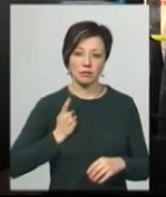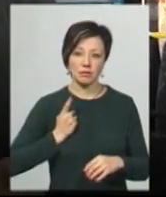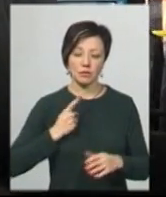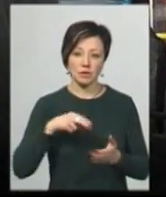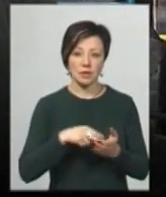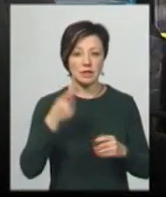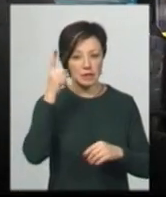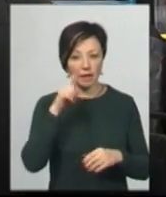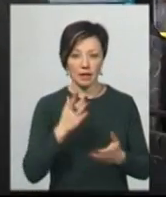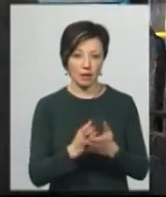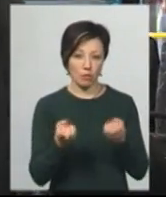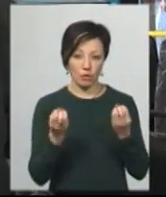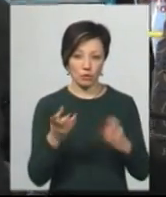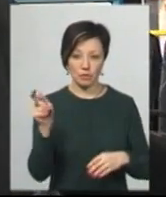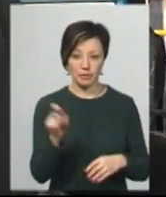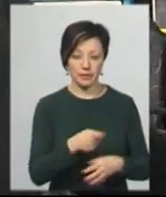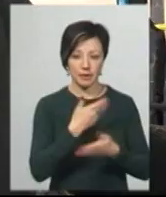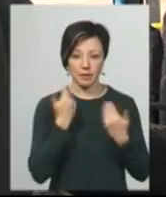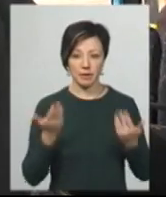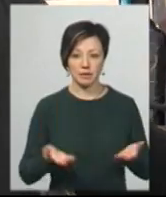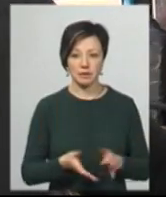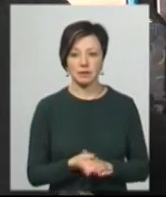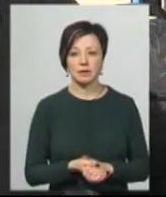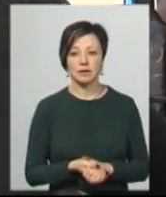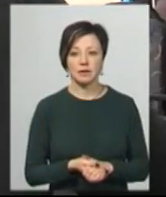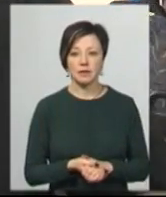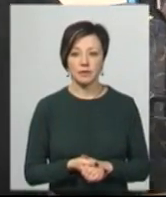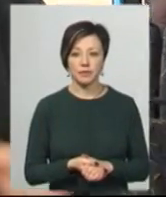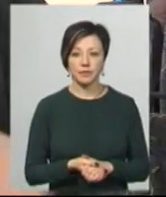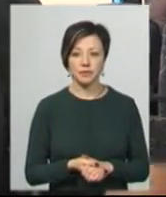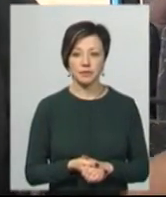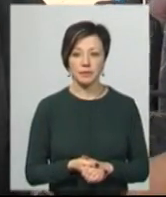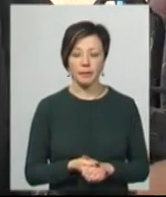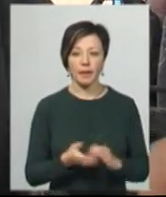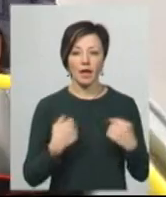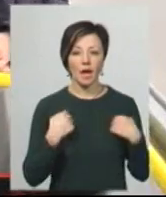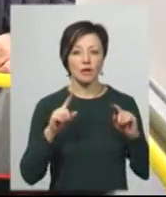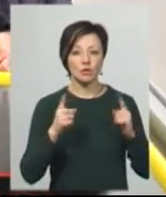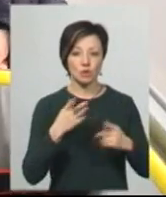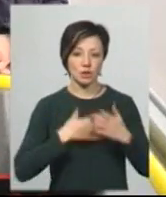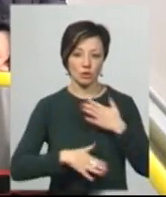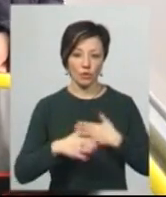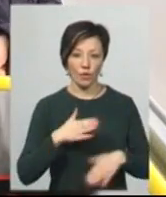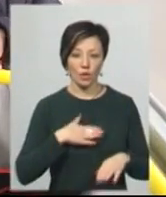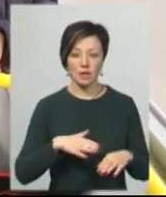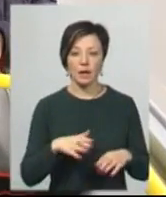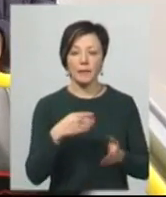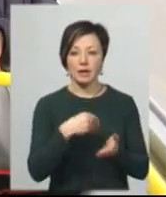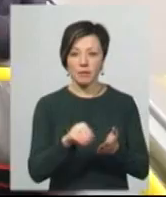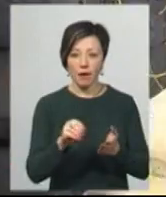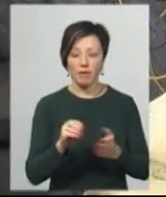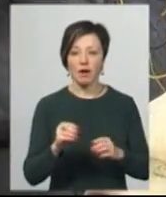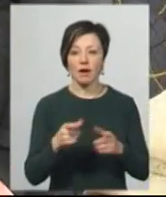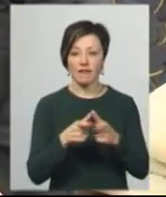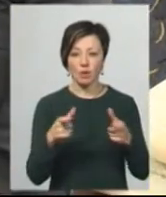тупо знаєш, що він є, а його просто нема. Не доїжджає. Тобто, я дуже задоволений. Олег Хлібчинський придбав проїзний